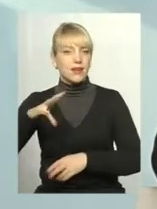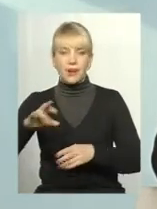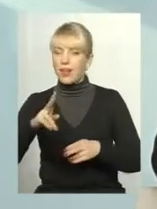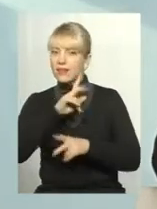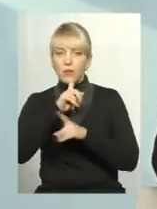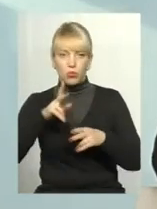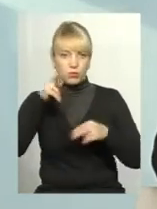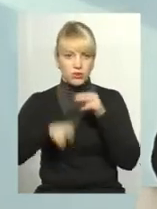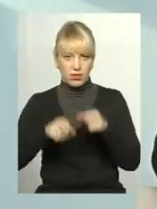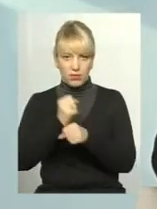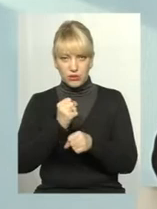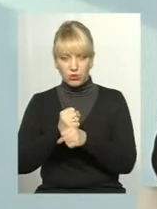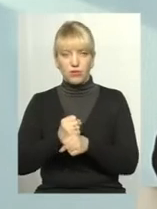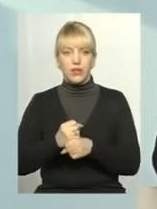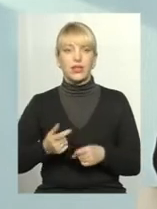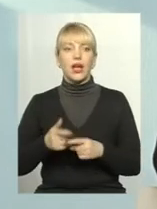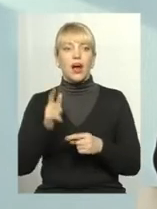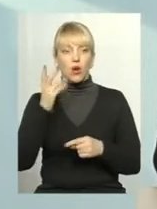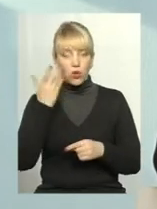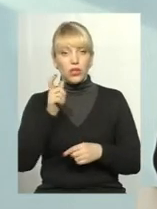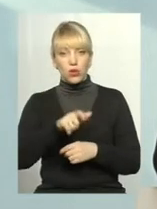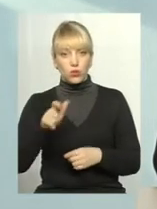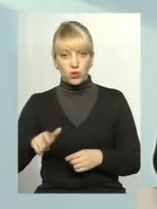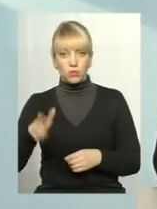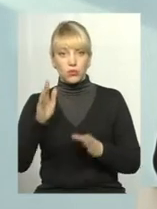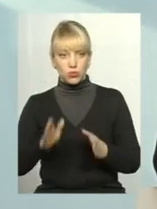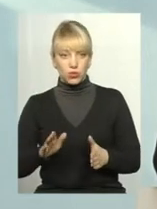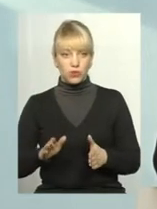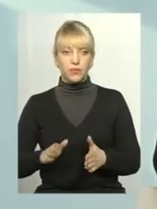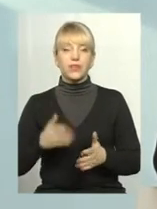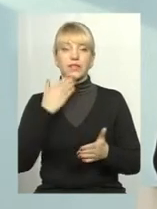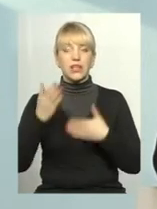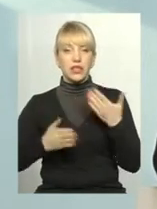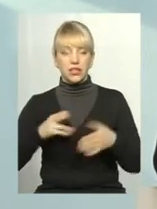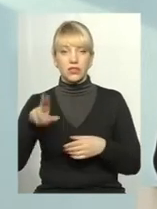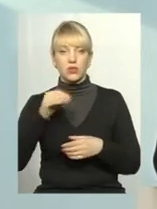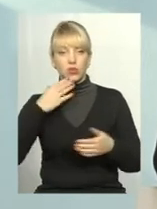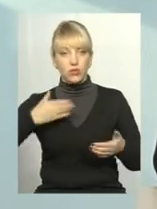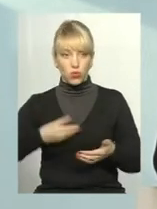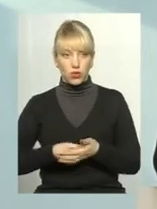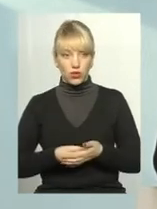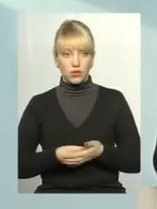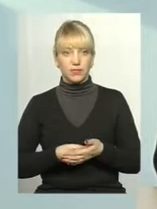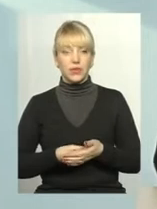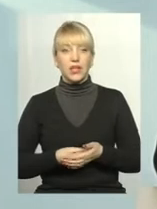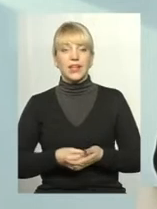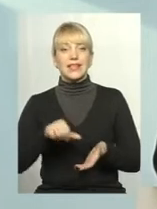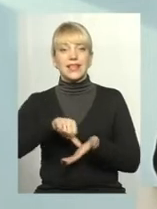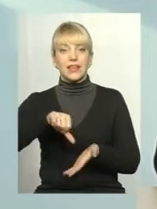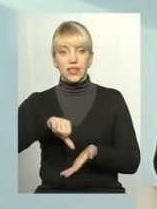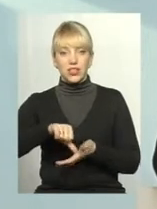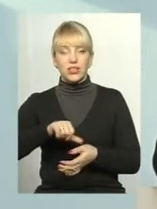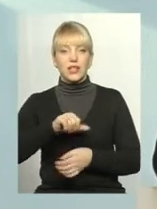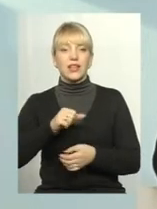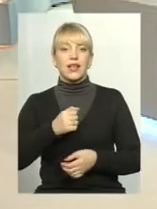Єдине, що люди тоді вже не, коли вони будуть звертатися до своїх дільничих терапевтів,